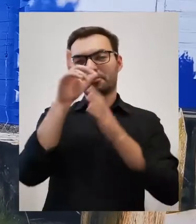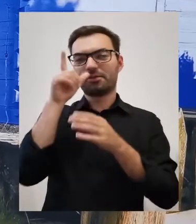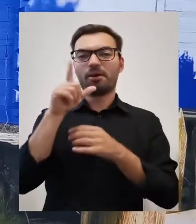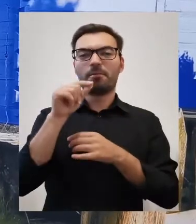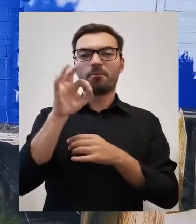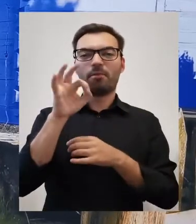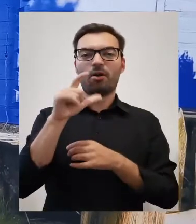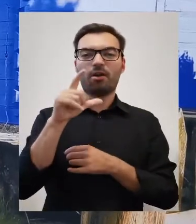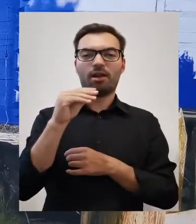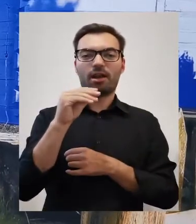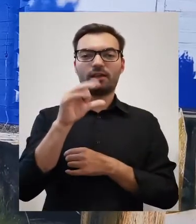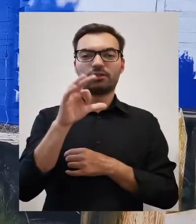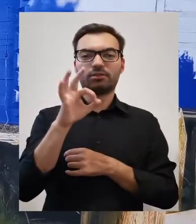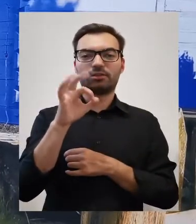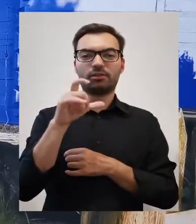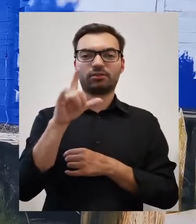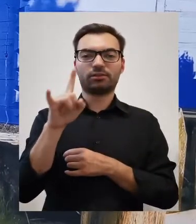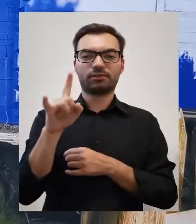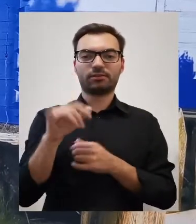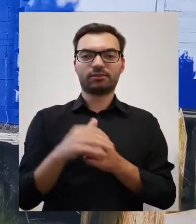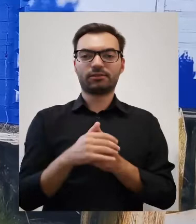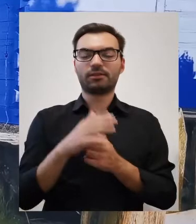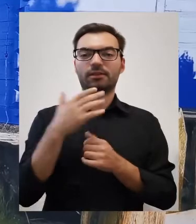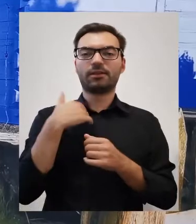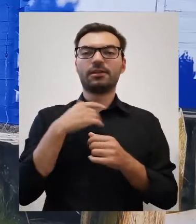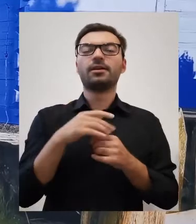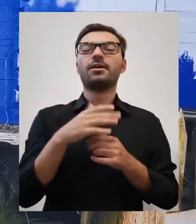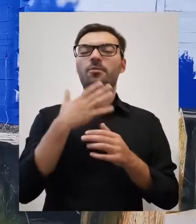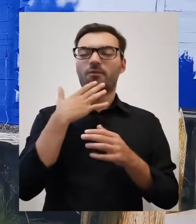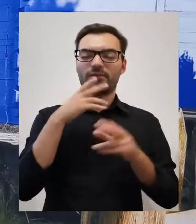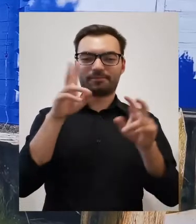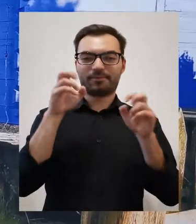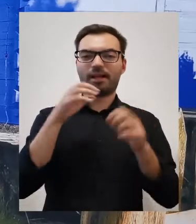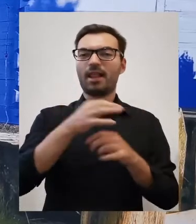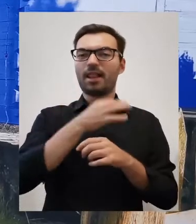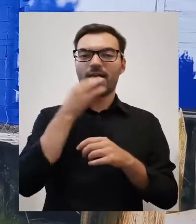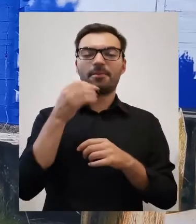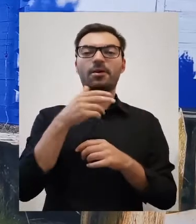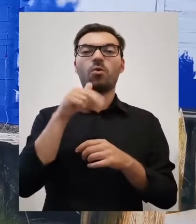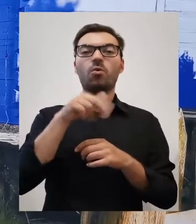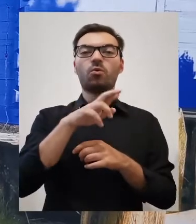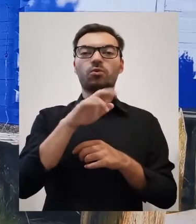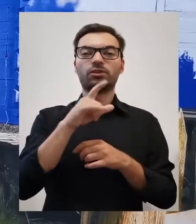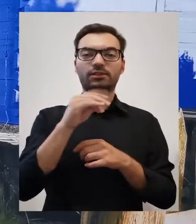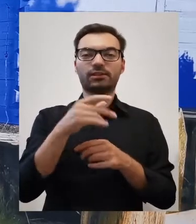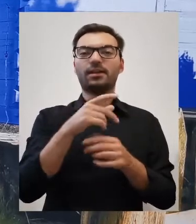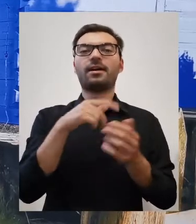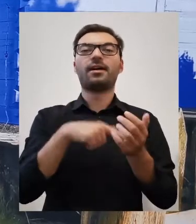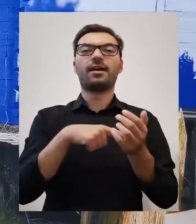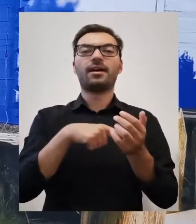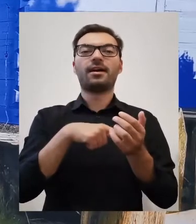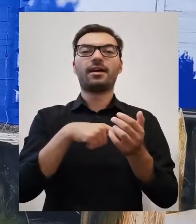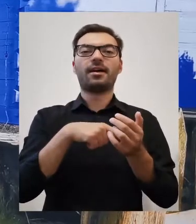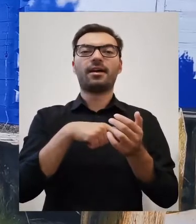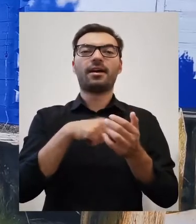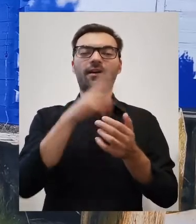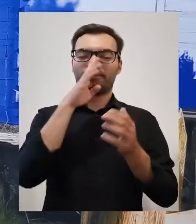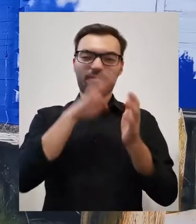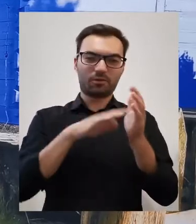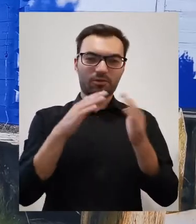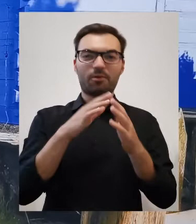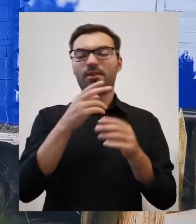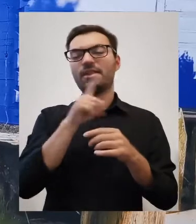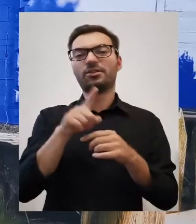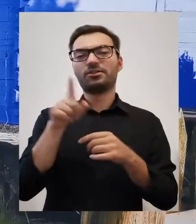i mieli takie oto przysłowie. Lepiej na Użycu na Wiszbie niż na Polesiu w